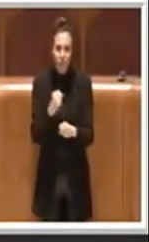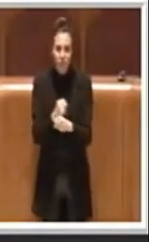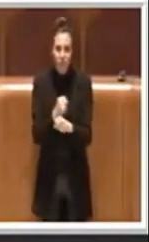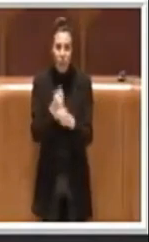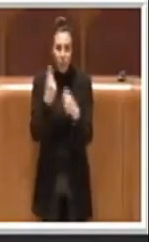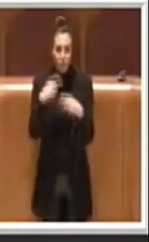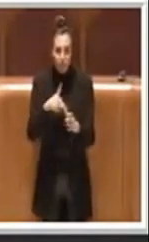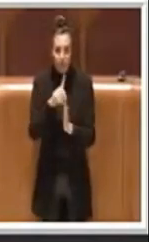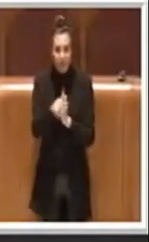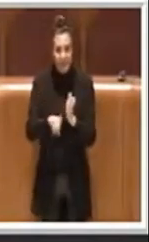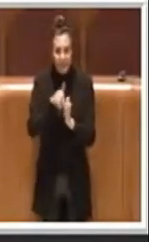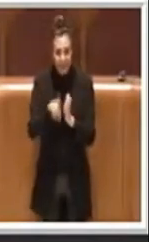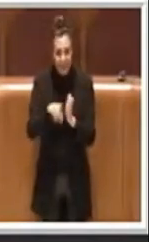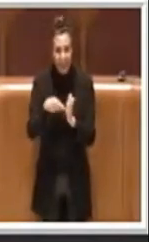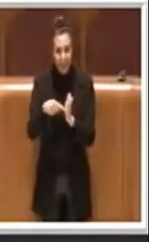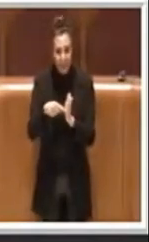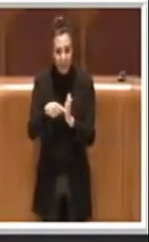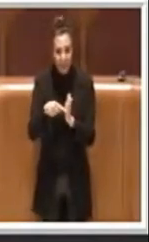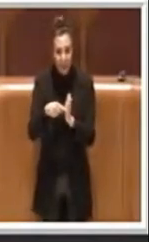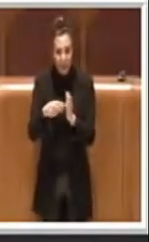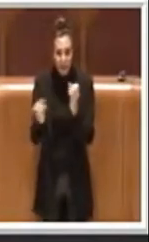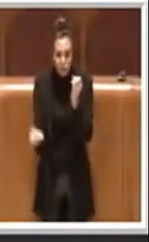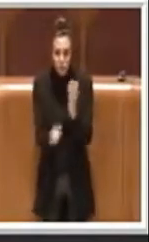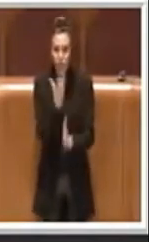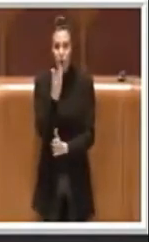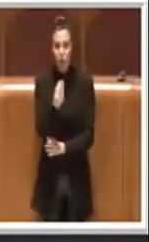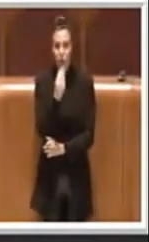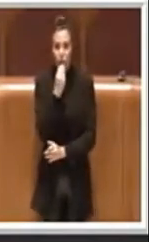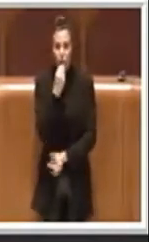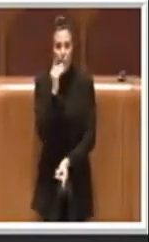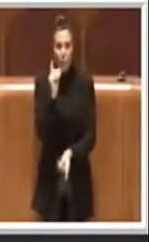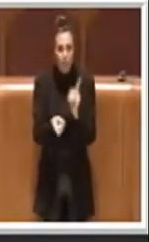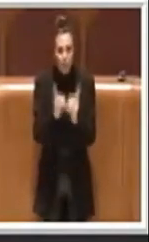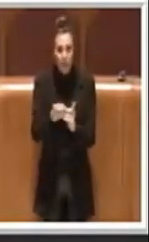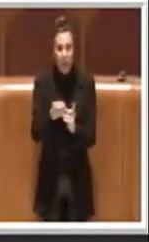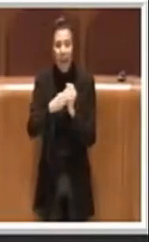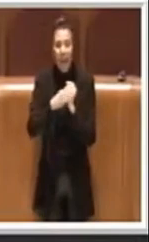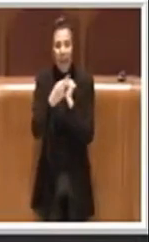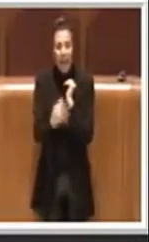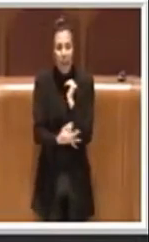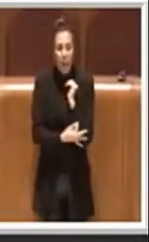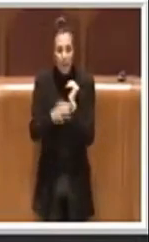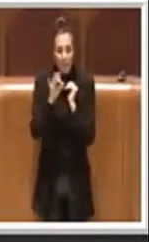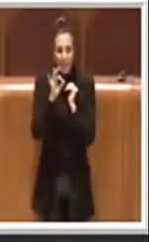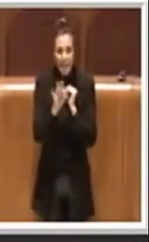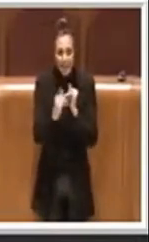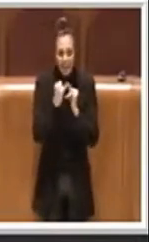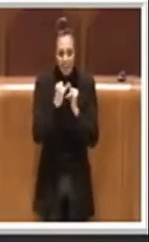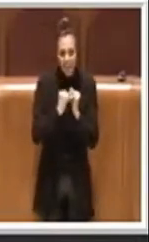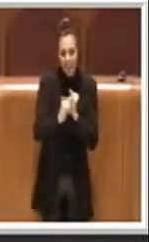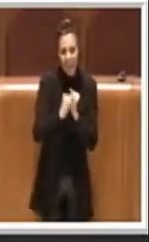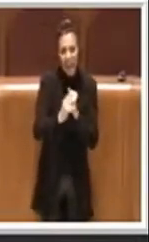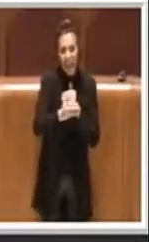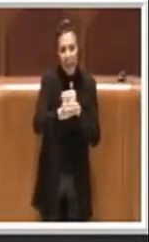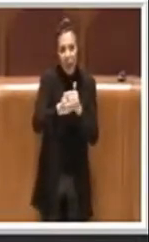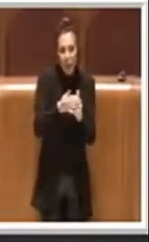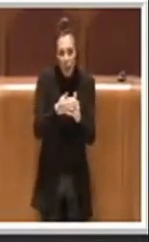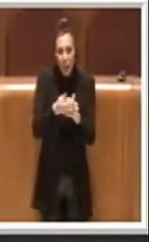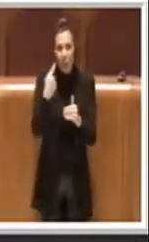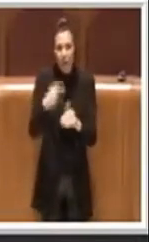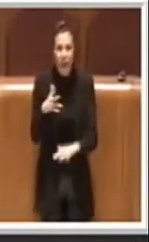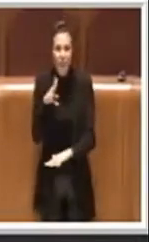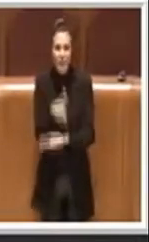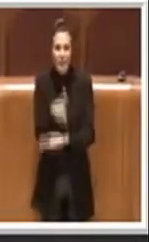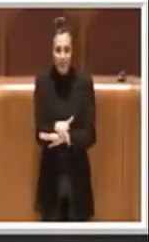delibera sulla food policy, incentrandoci appunto sul chilometro zero, sulla filiera corta, sull'accessibilità al